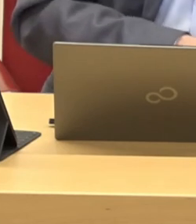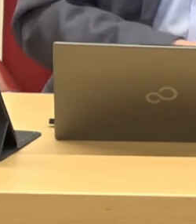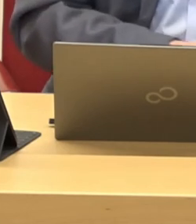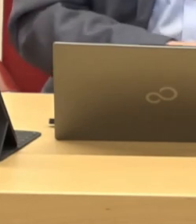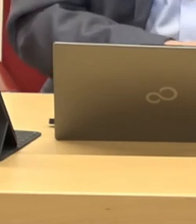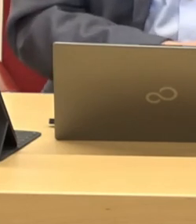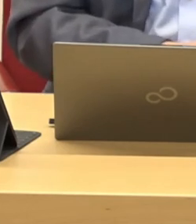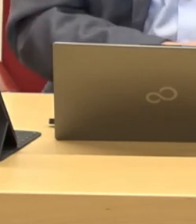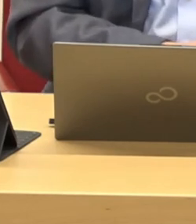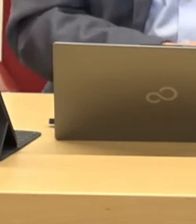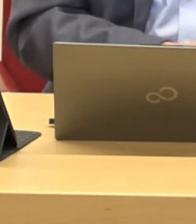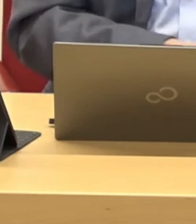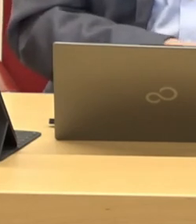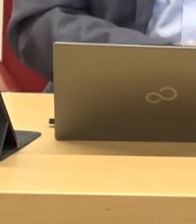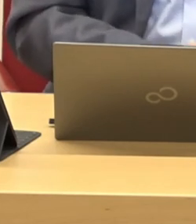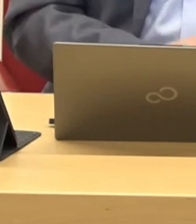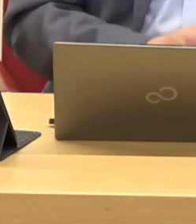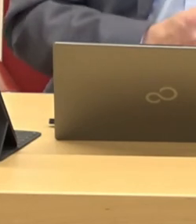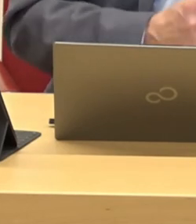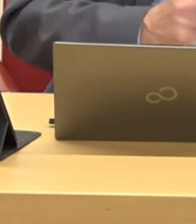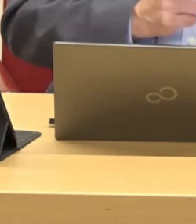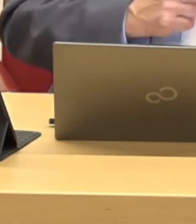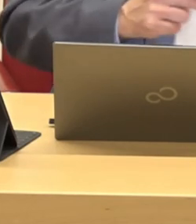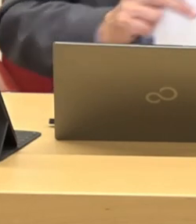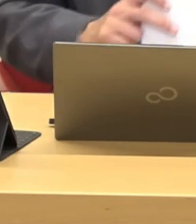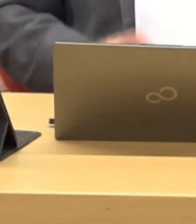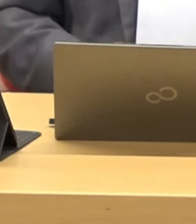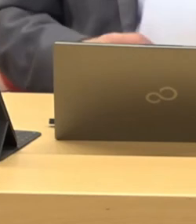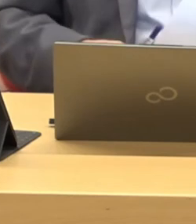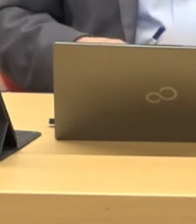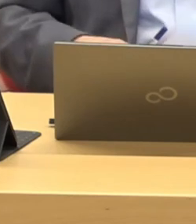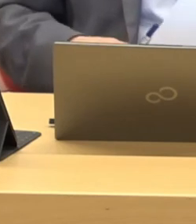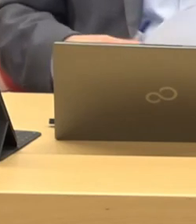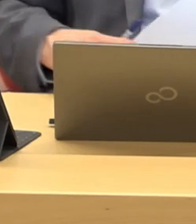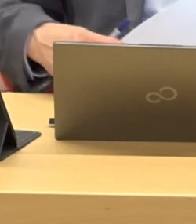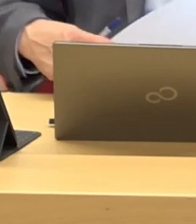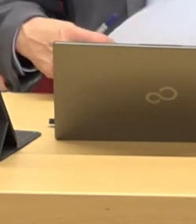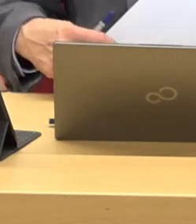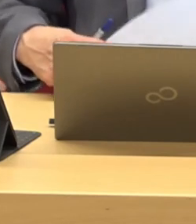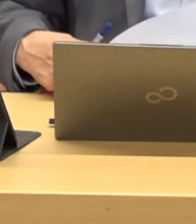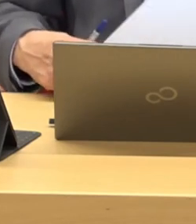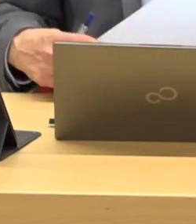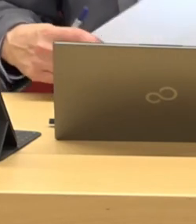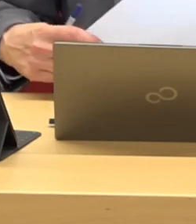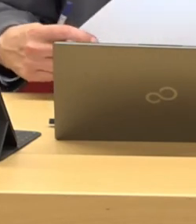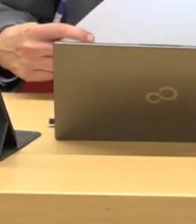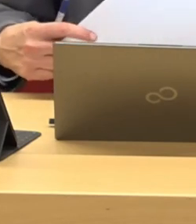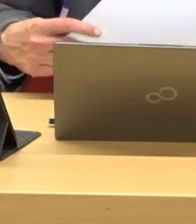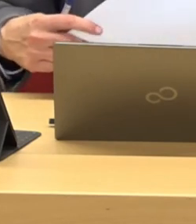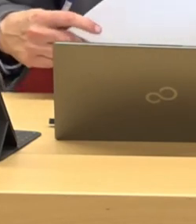breit dazu geführt hat dann auch nie so viele Krokodilstränen vorher verweinen denn das Handeln